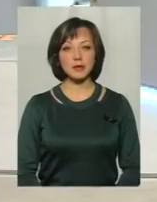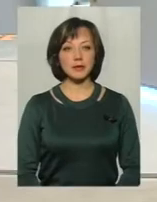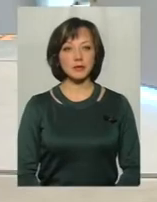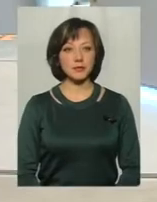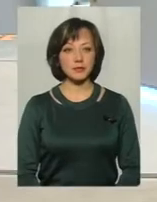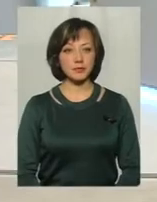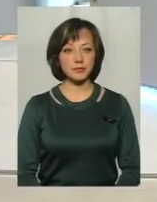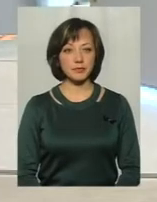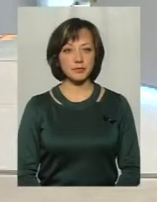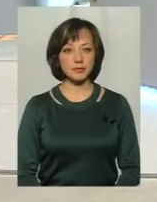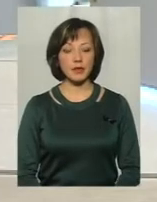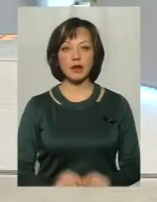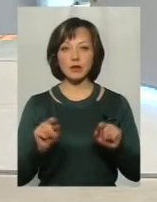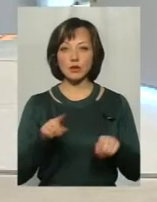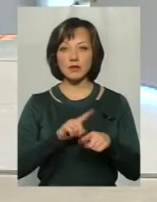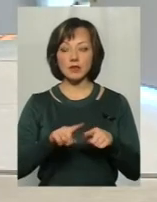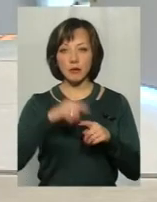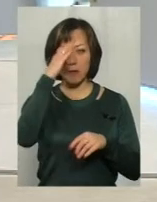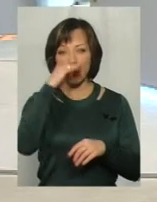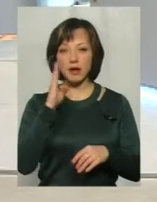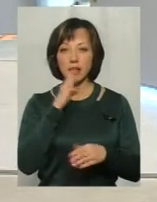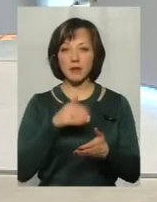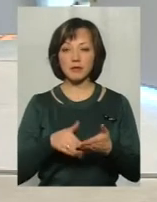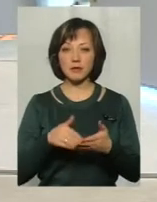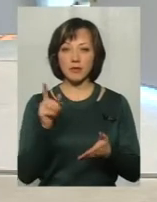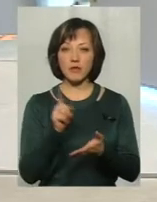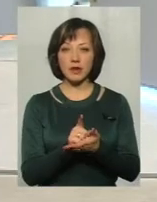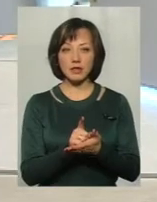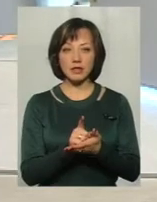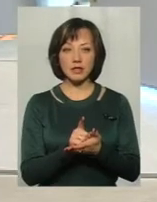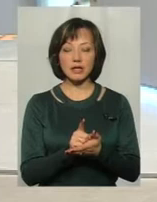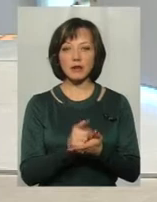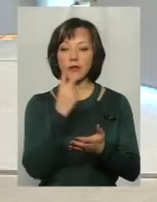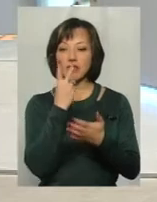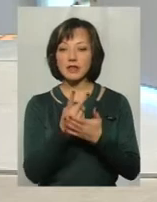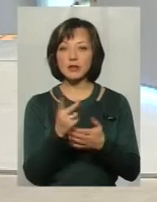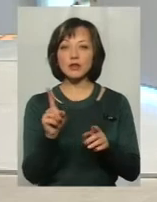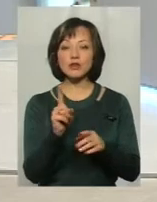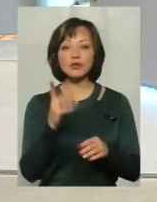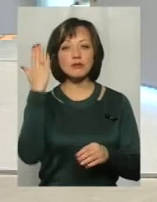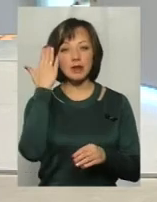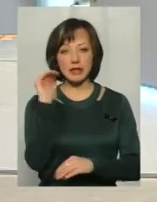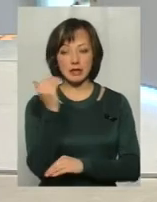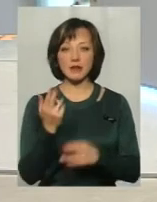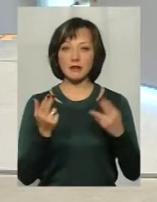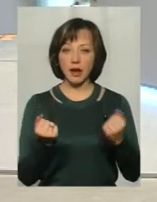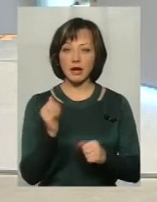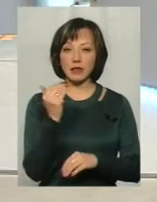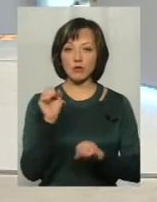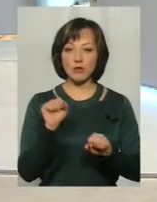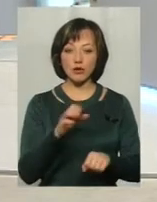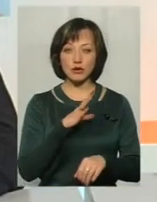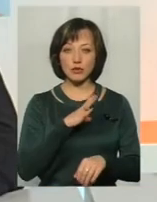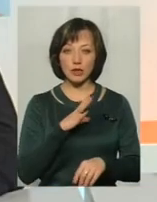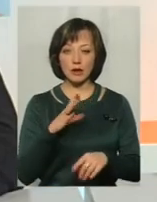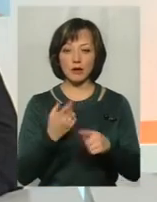вас більше. Тут, скоріше всього, батьки повинні штопитися від запитів самої дитини, від її здібностей. Так, дитина деколи може перешагнути